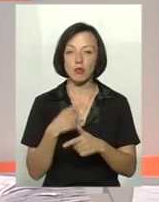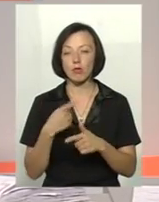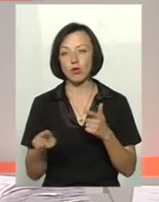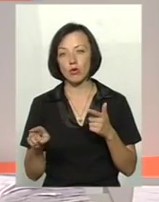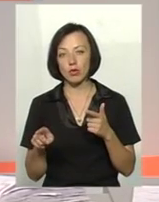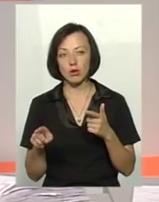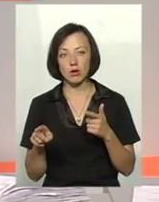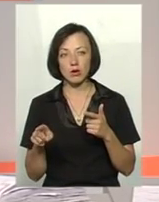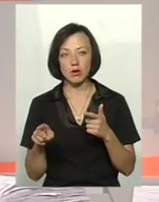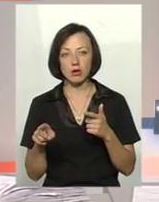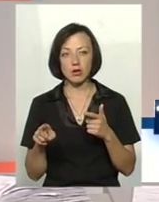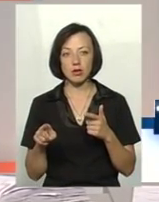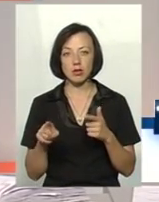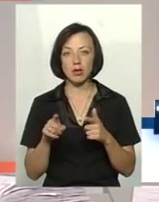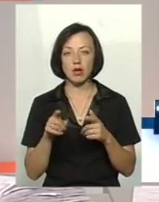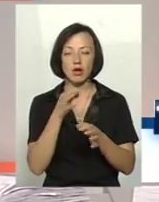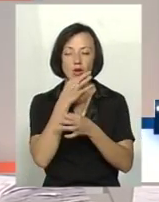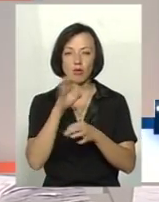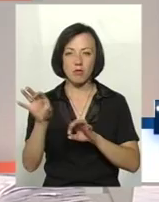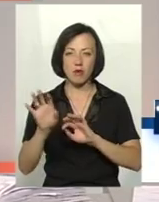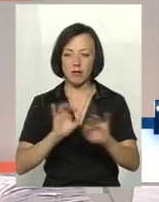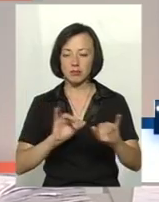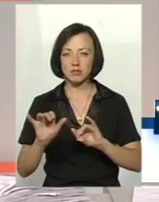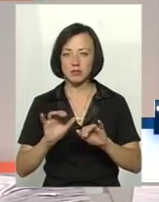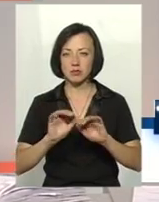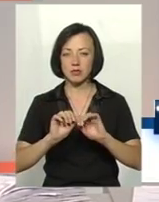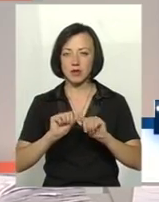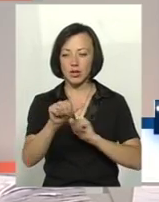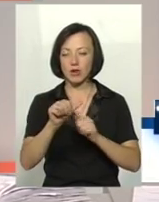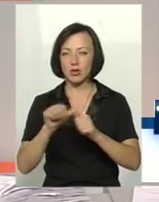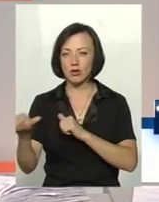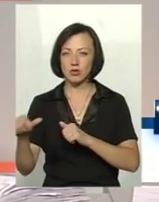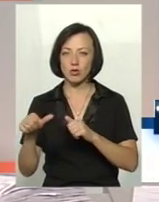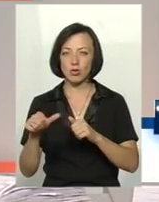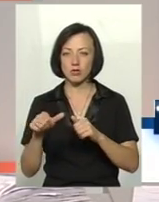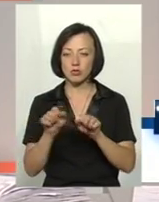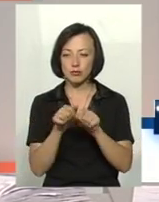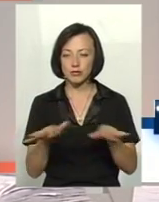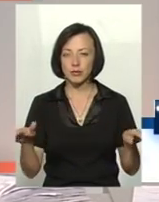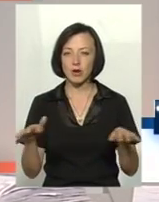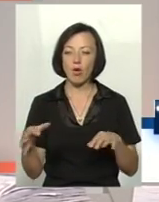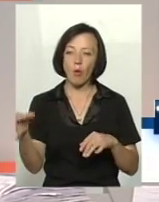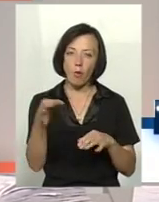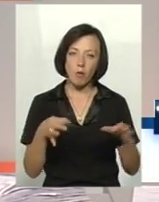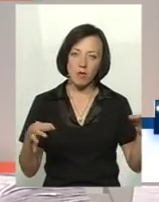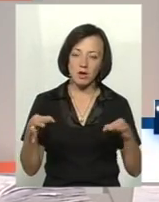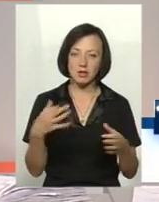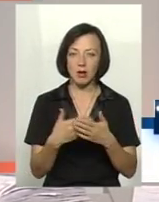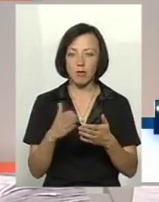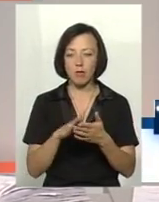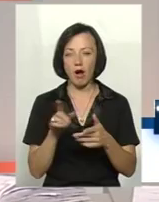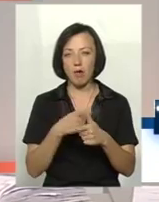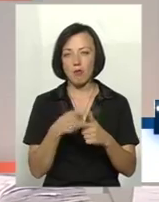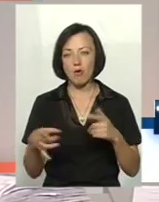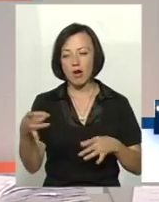значить, він йде дифузне розповсюдження. Тобто, область, яка межує з іншою областю, чи регіон, чи населений пункт, і тоді,